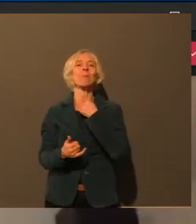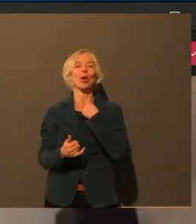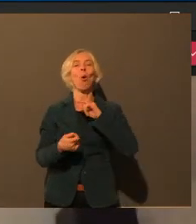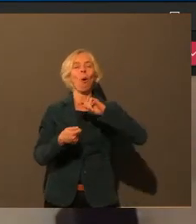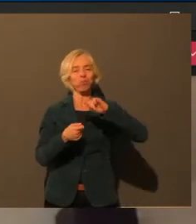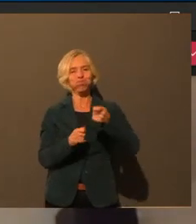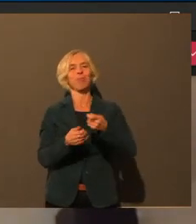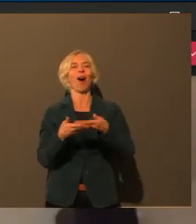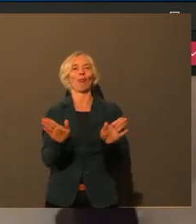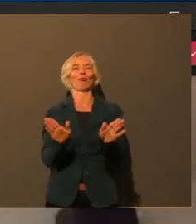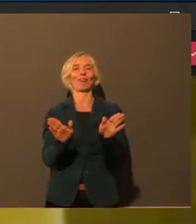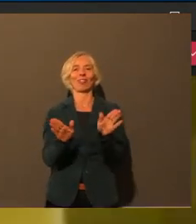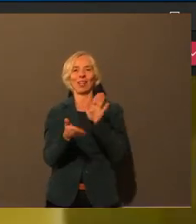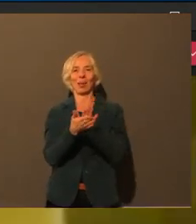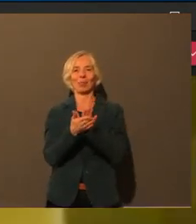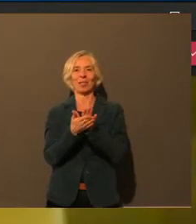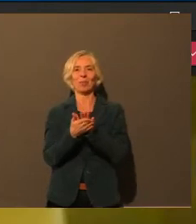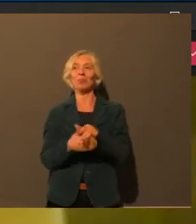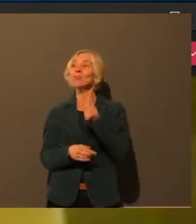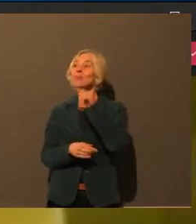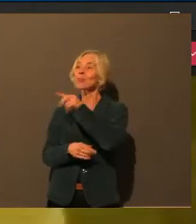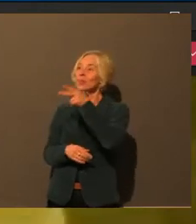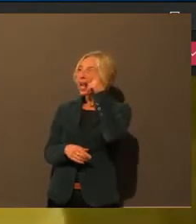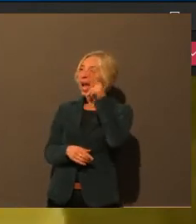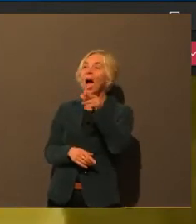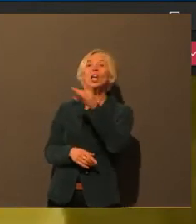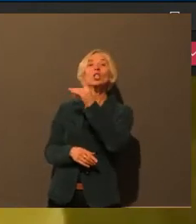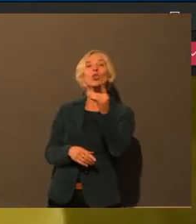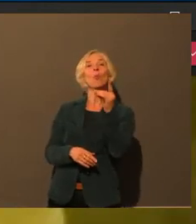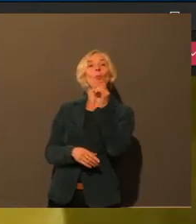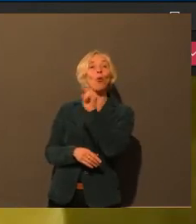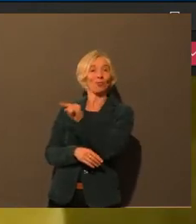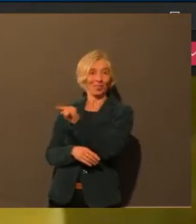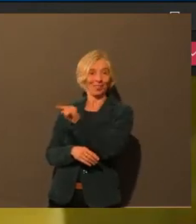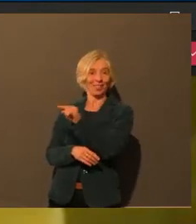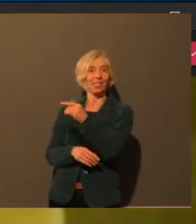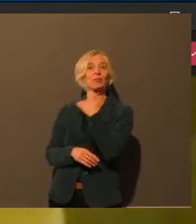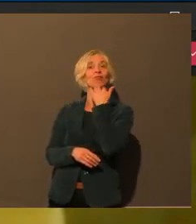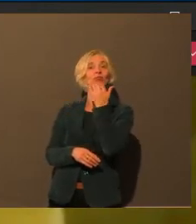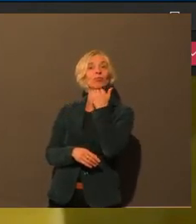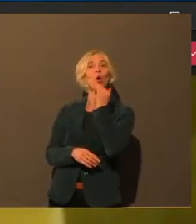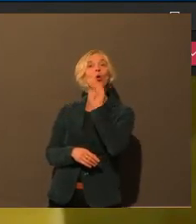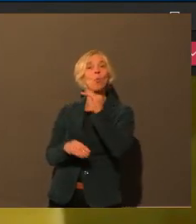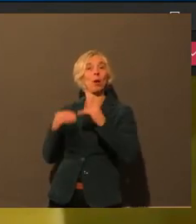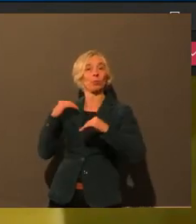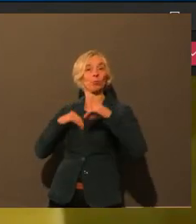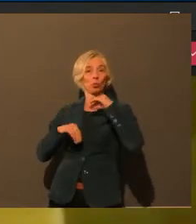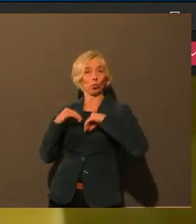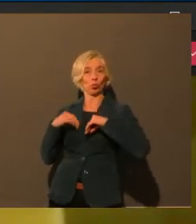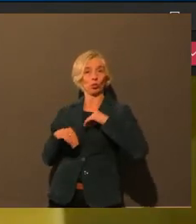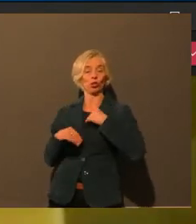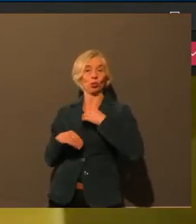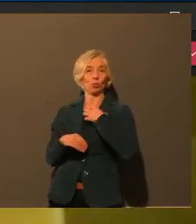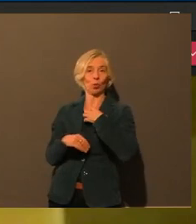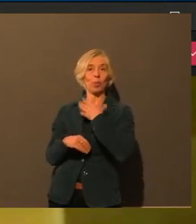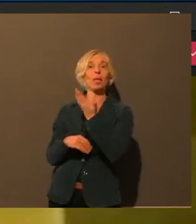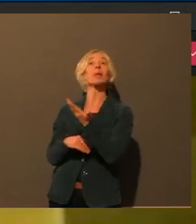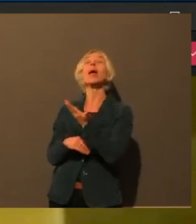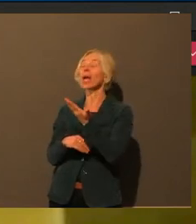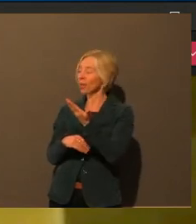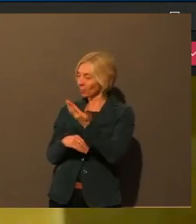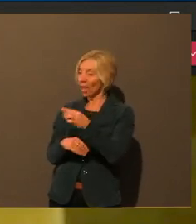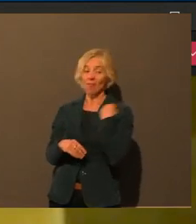Das, was Herr Dombrovski gerade gesagt hat, das war in unserer Vorbesprechung ein wichtiges Anliegen, weil